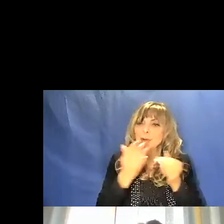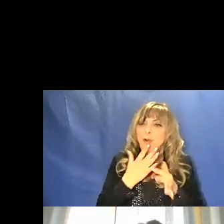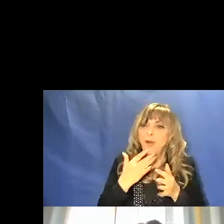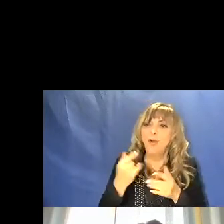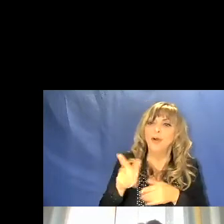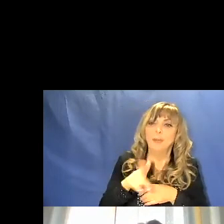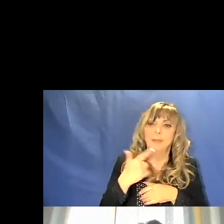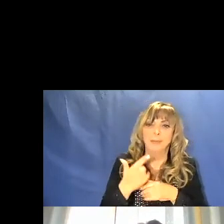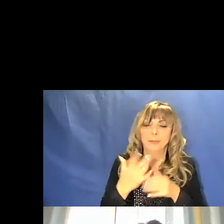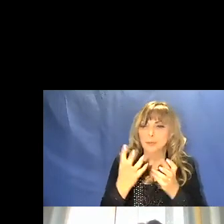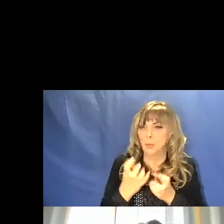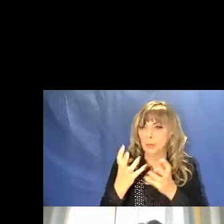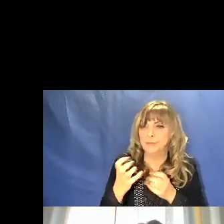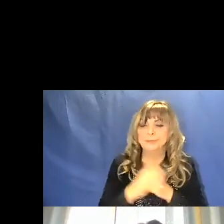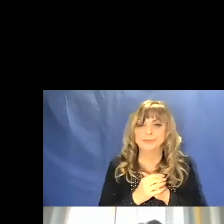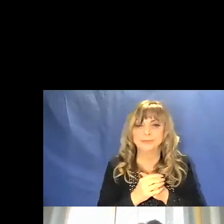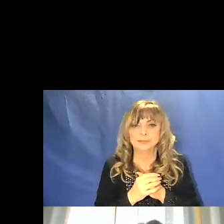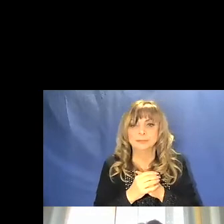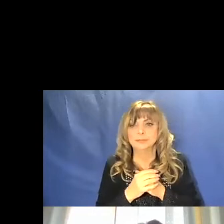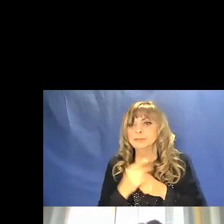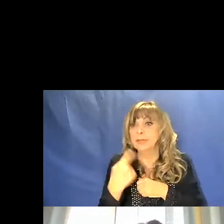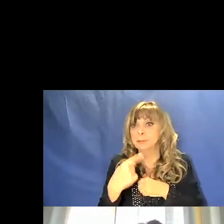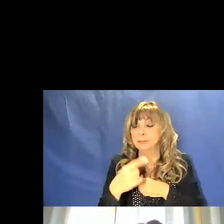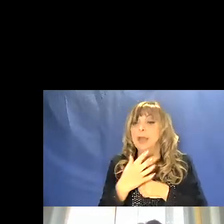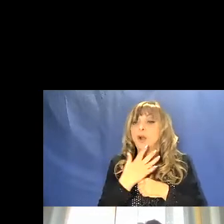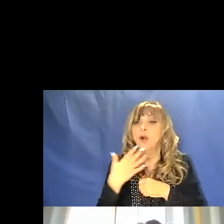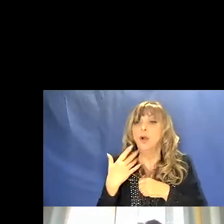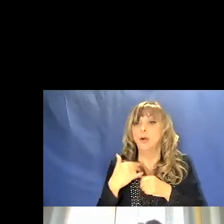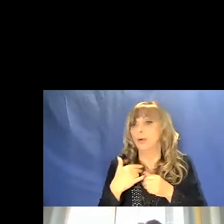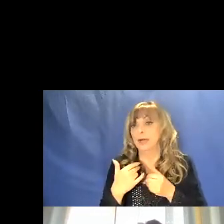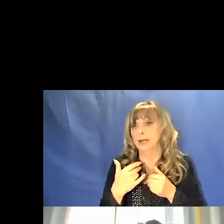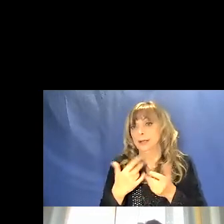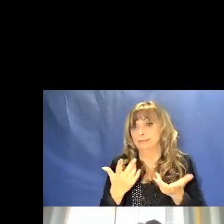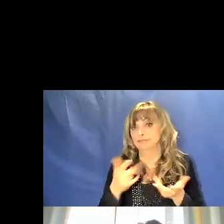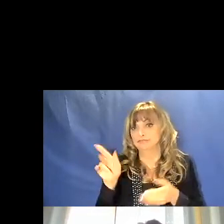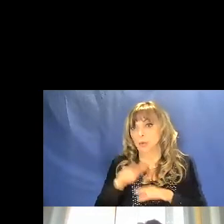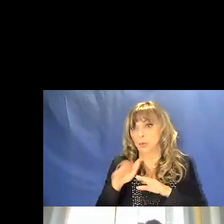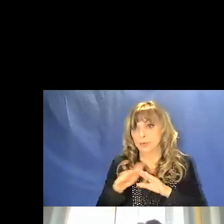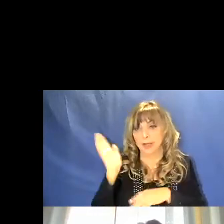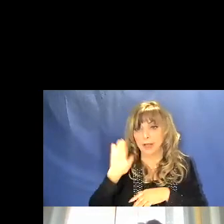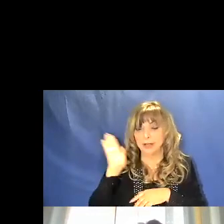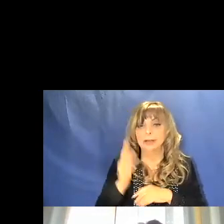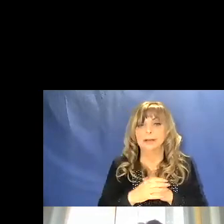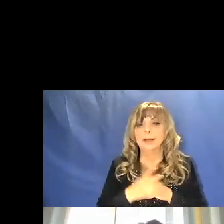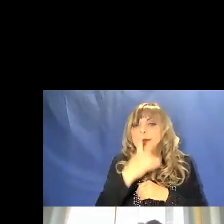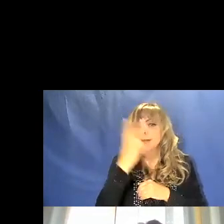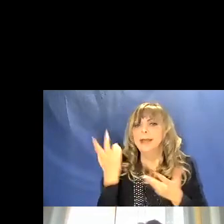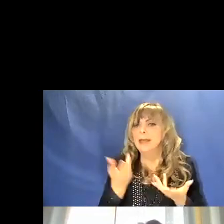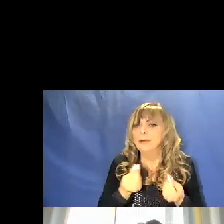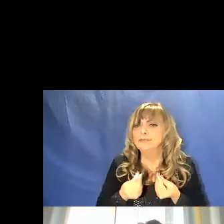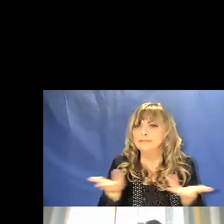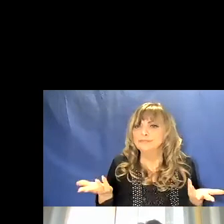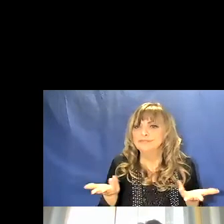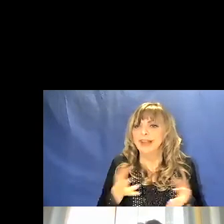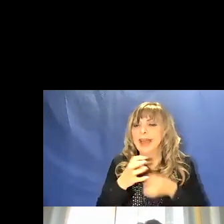bruni ecco questi sono i colori prevalenti il nero come veniva ottenuto con